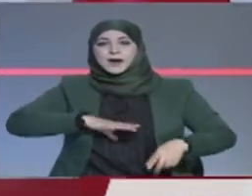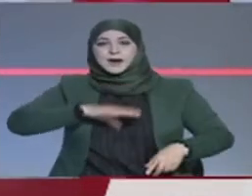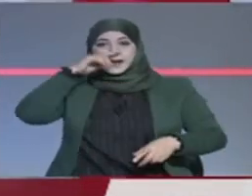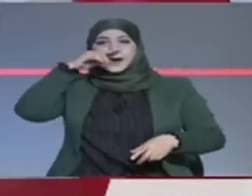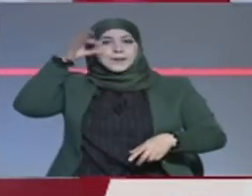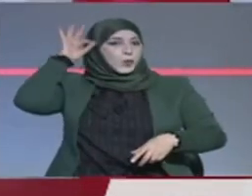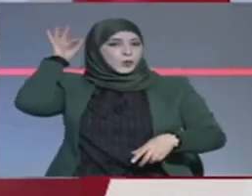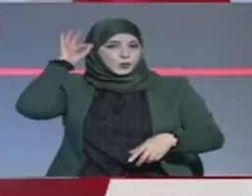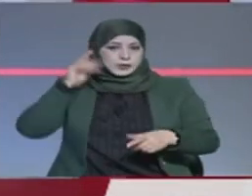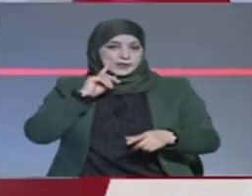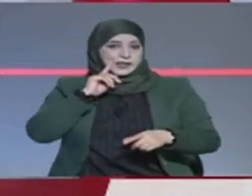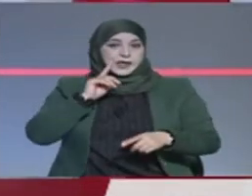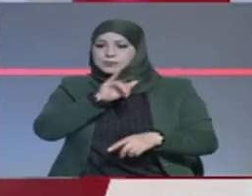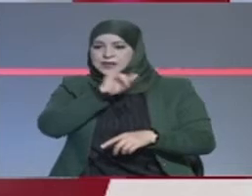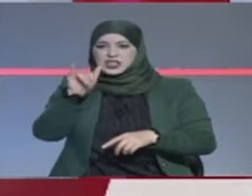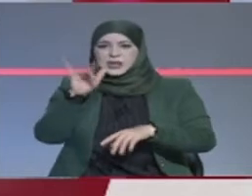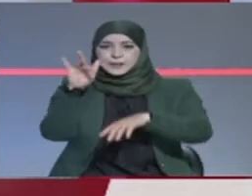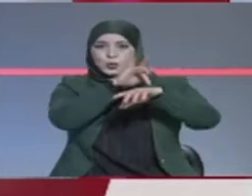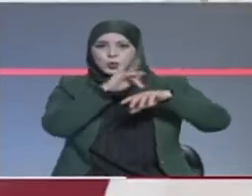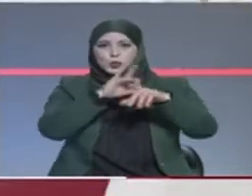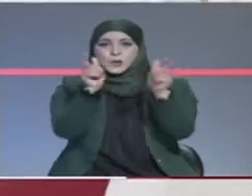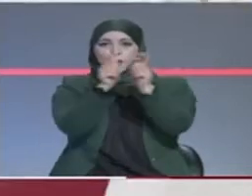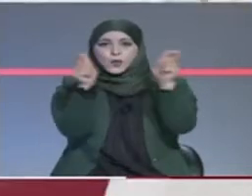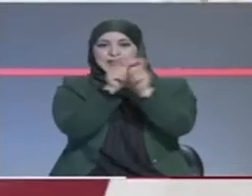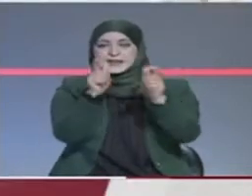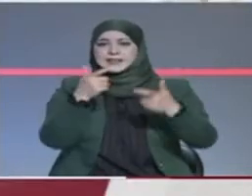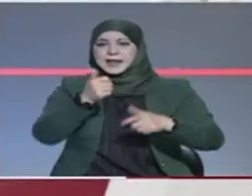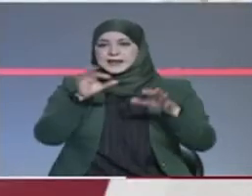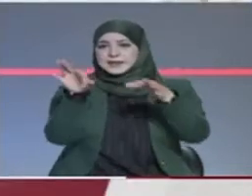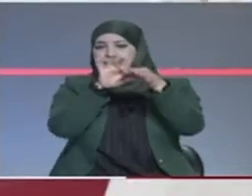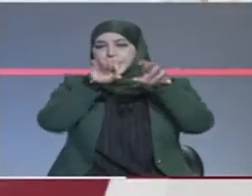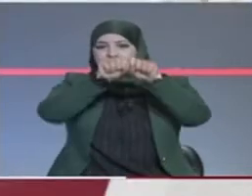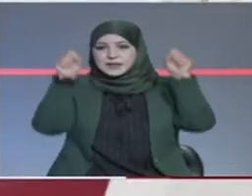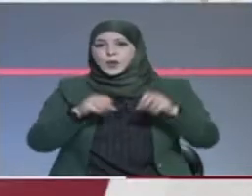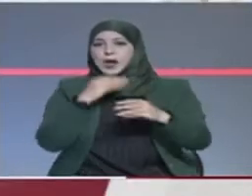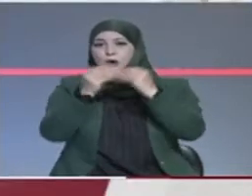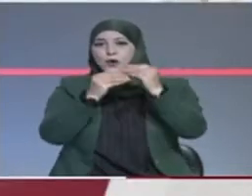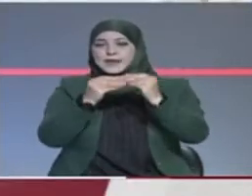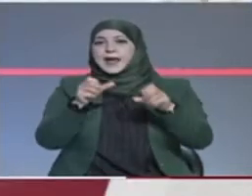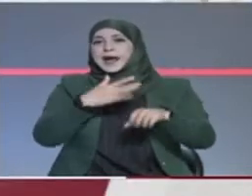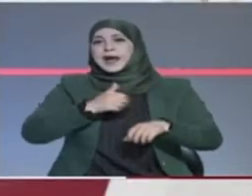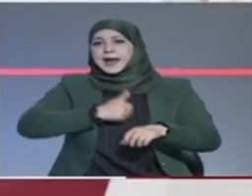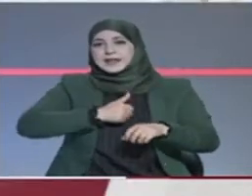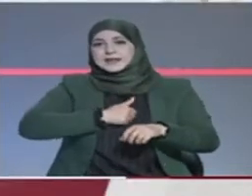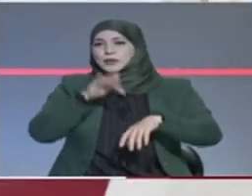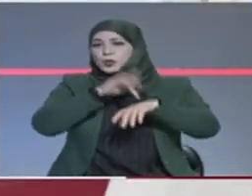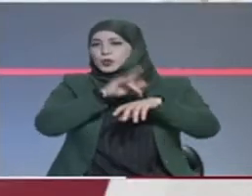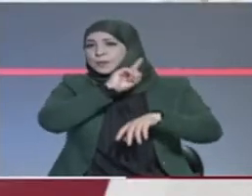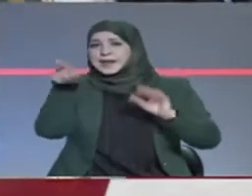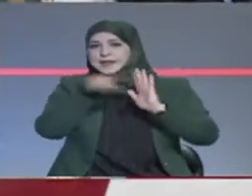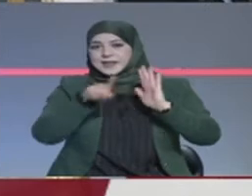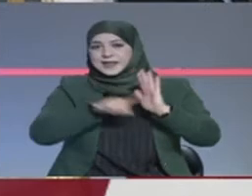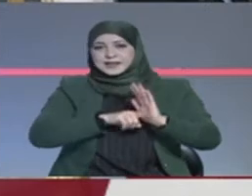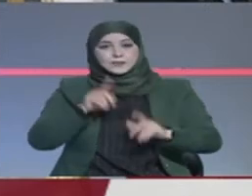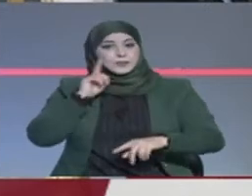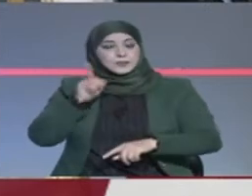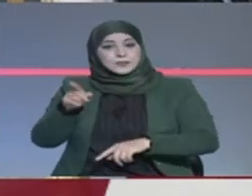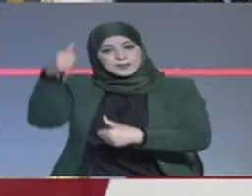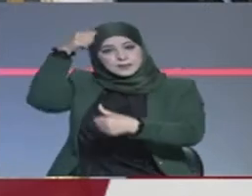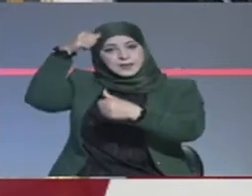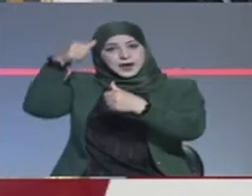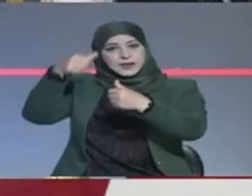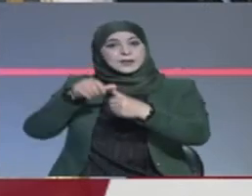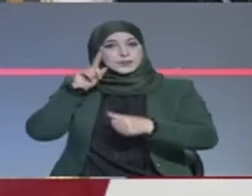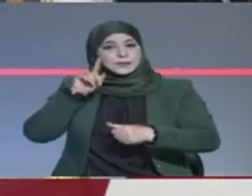ولم يتعرض لأي مؤسسة عمومية أو خاصة بسوء يذكر بل تصدى لكل من حاول المسى بالأعراض